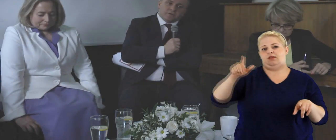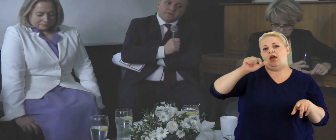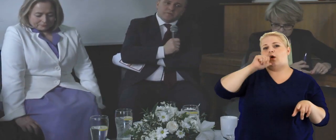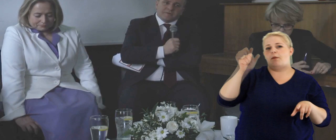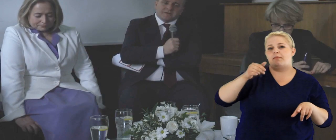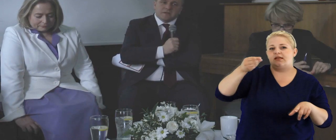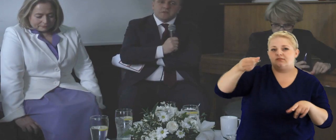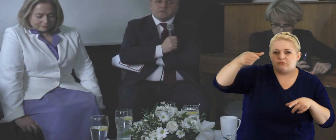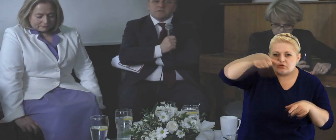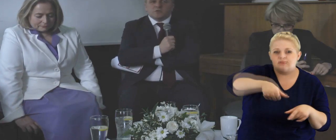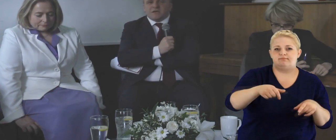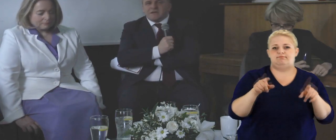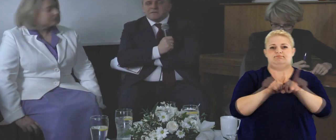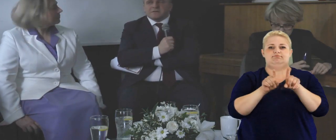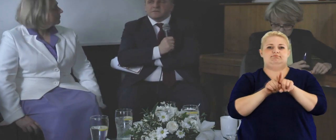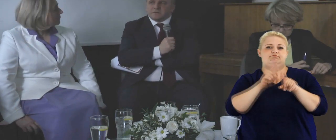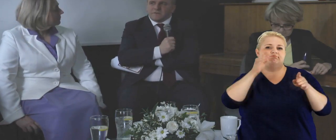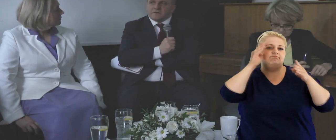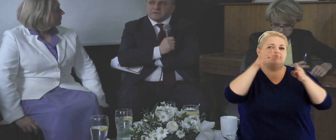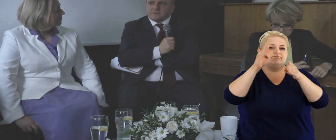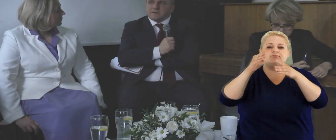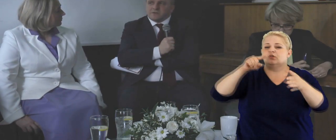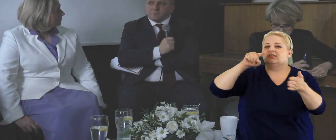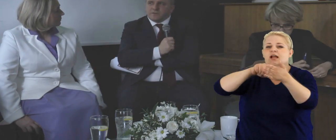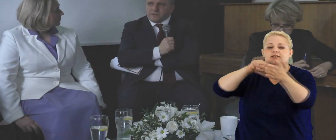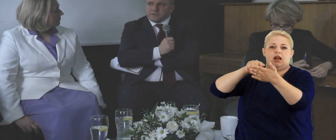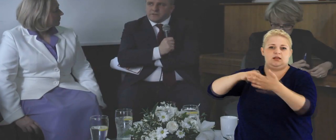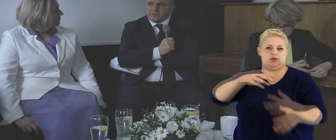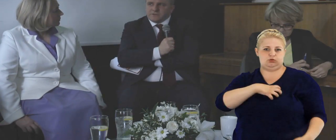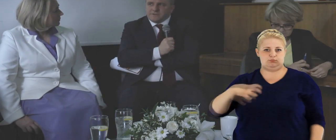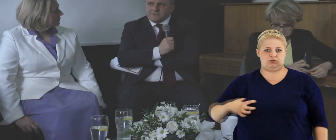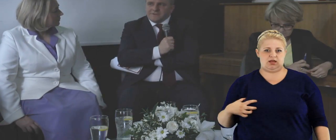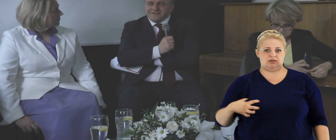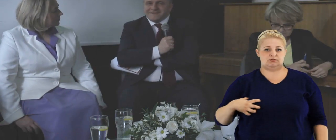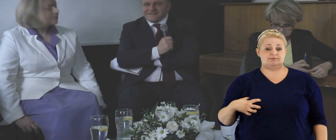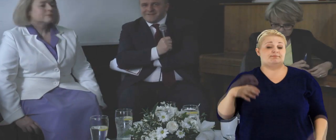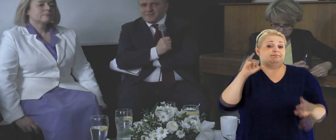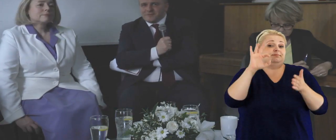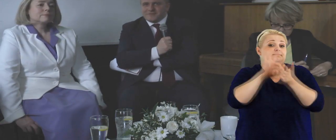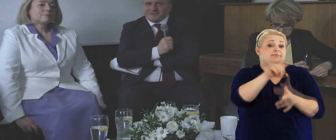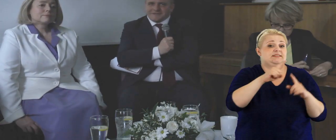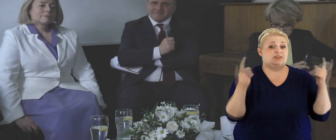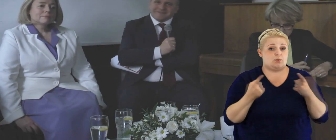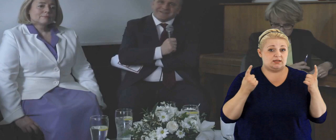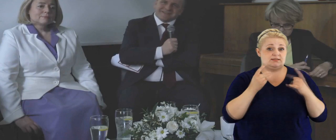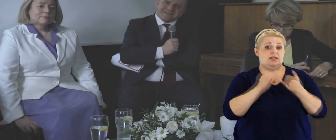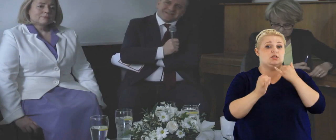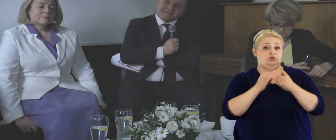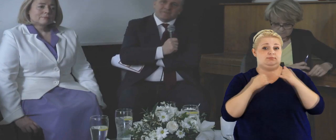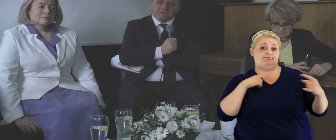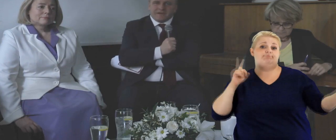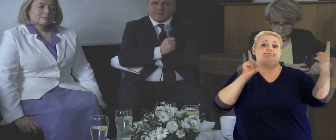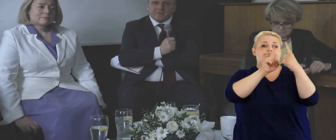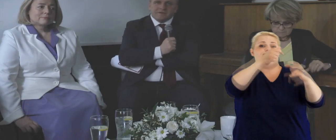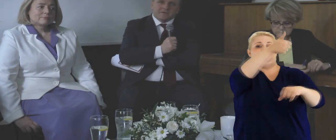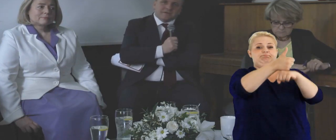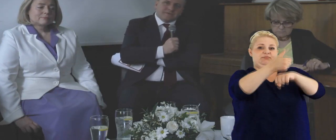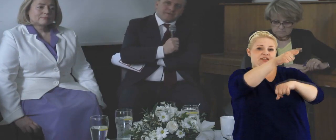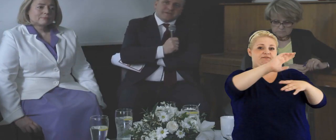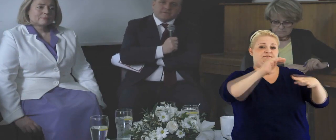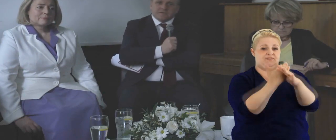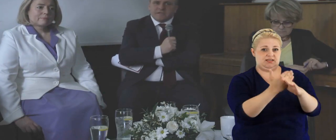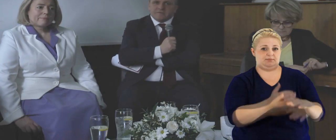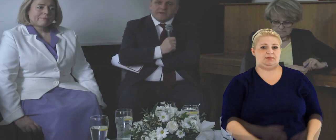niektóre wschodnie dyplomacje są szalenie skoncentrowane na celach gospodarczych. I też znowu może być taka sytuacja, że jeżeli się spotykamy